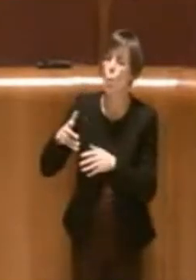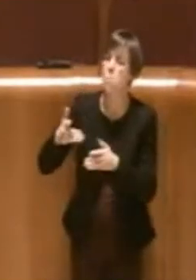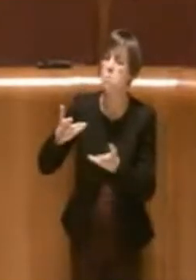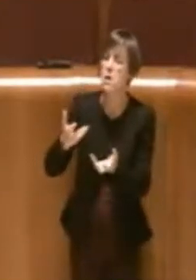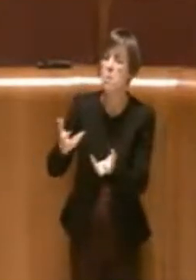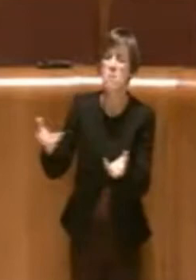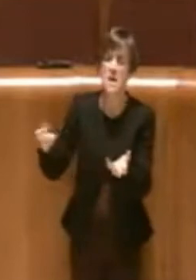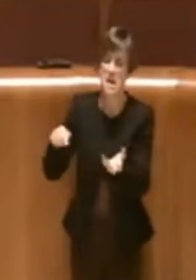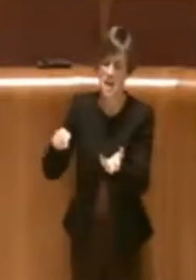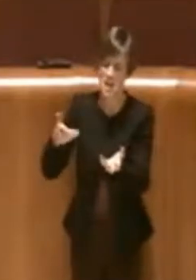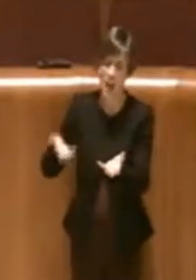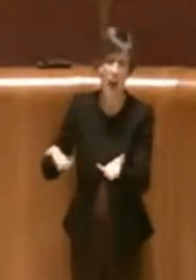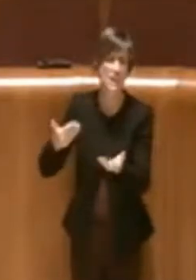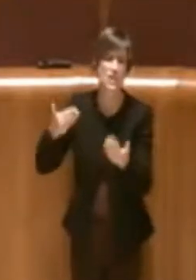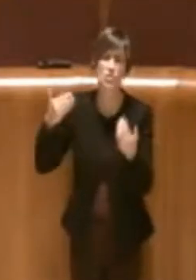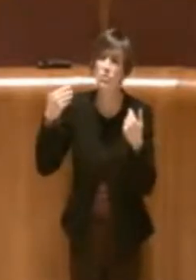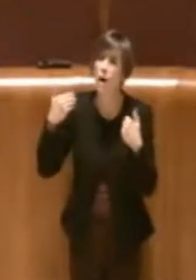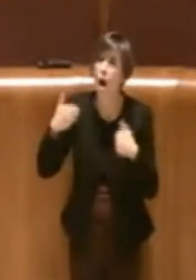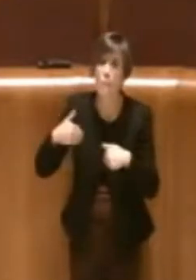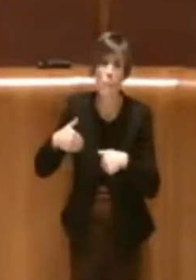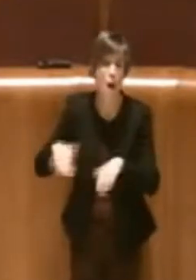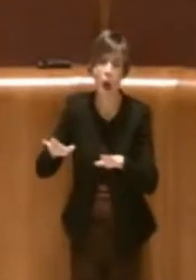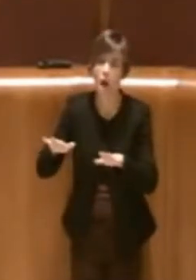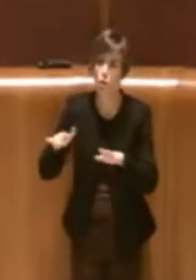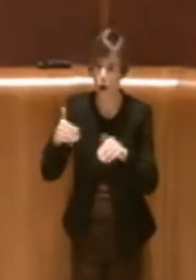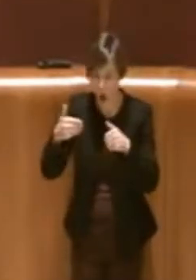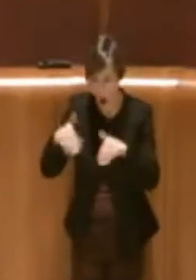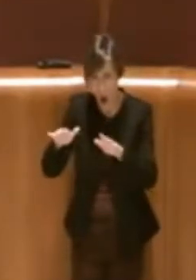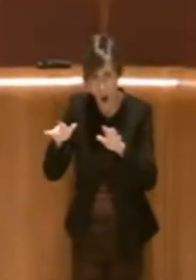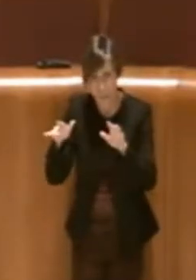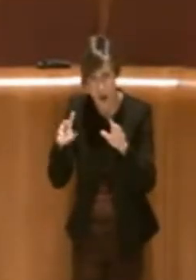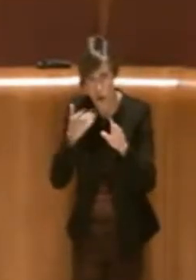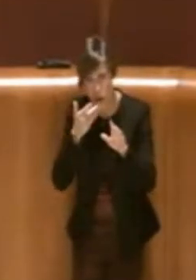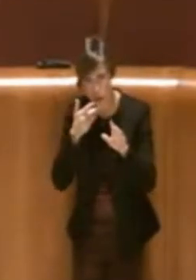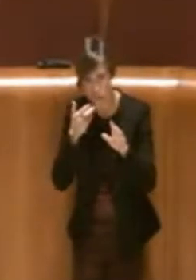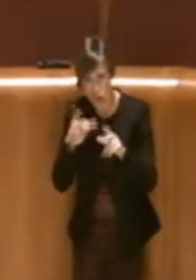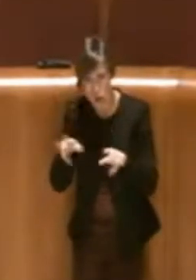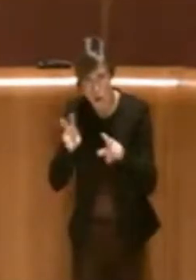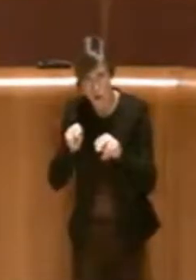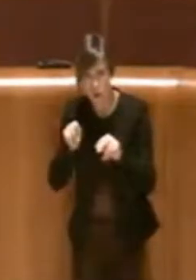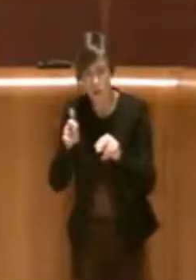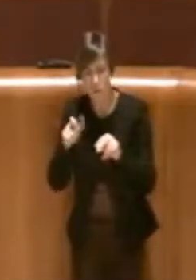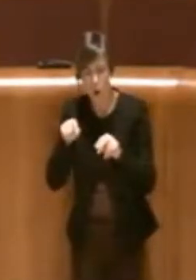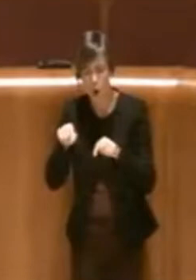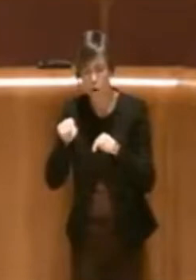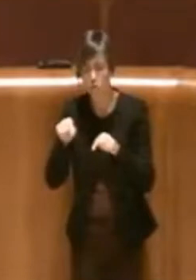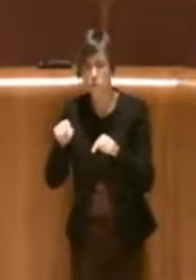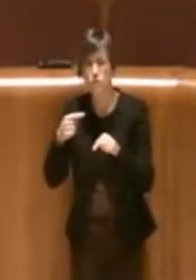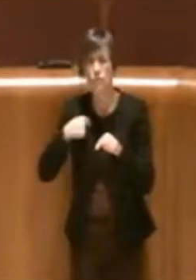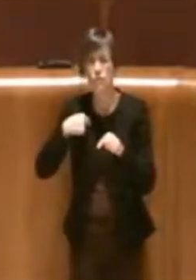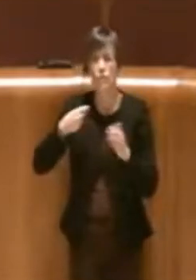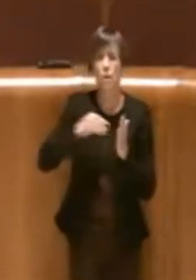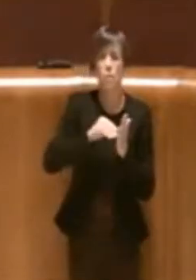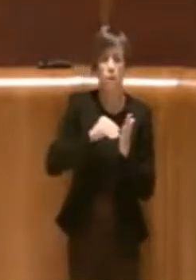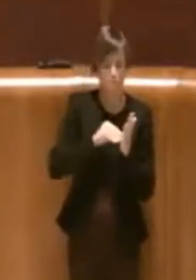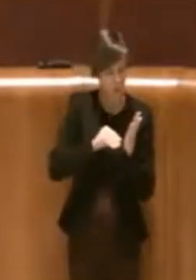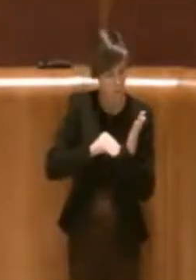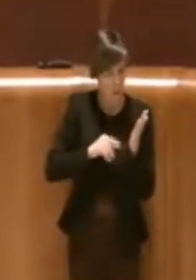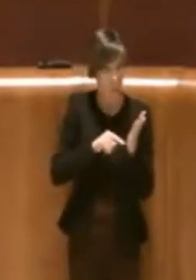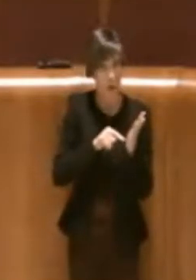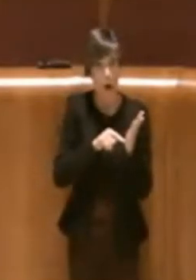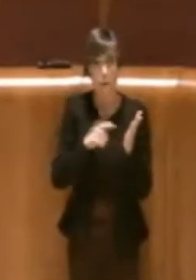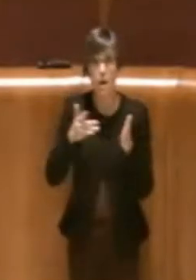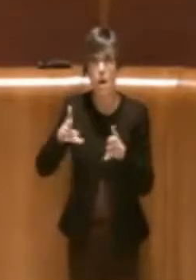abbandonati, questo lo voglio sottolineare perché comunque in questa delibera non sono rientrati immobili tuttora